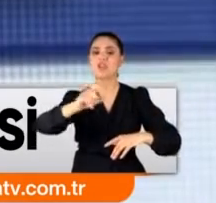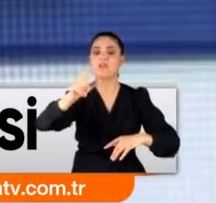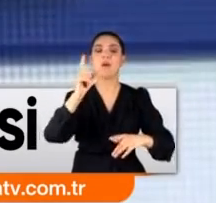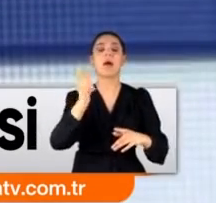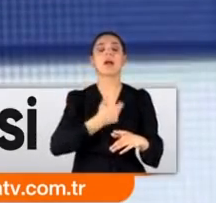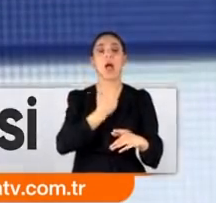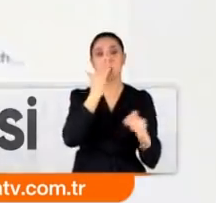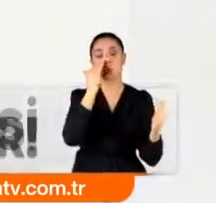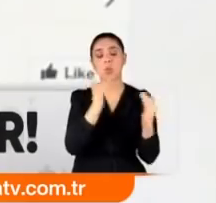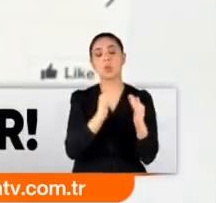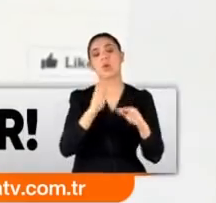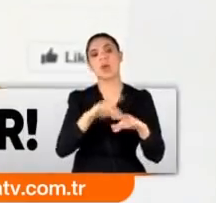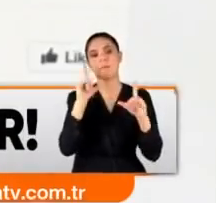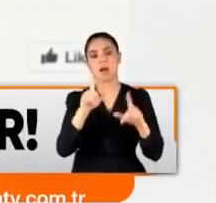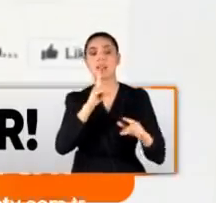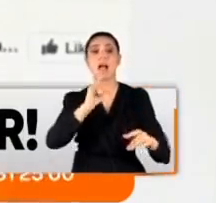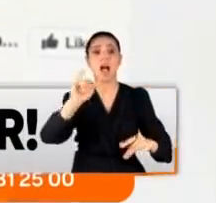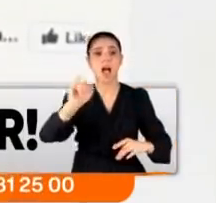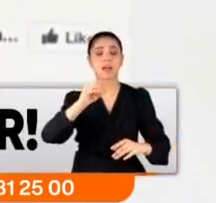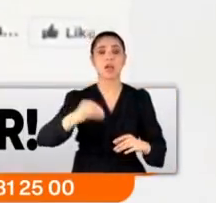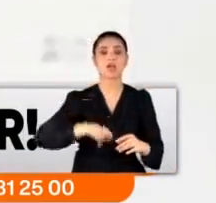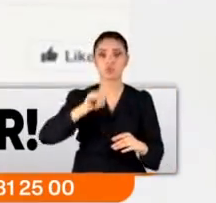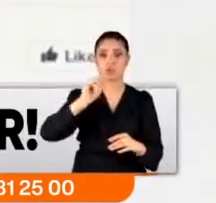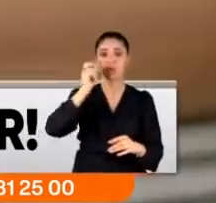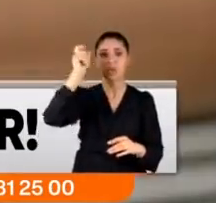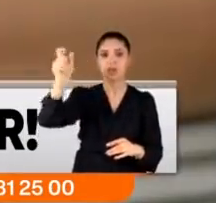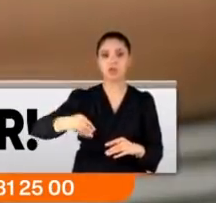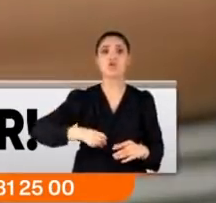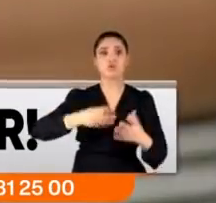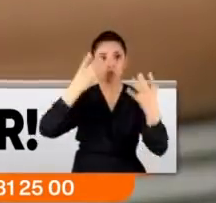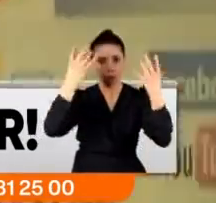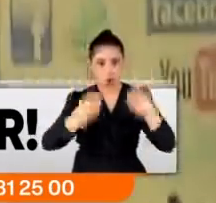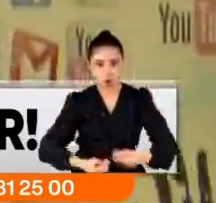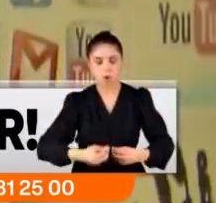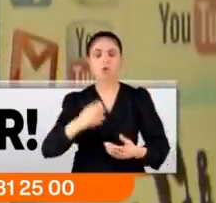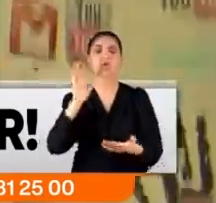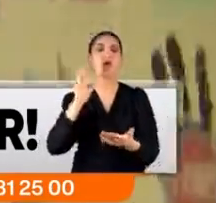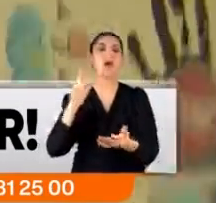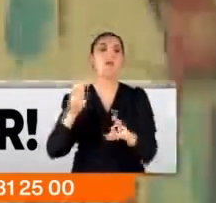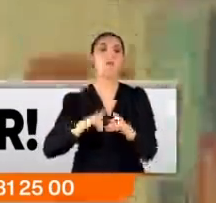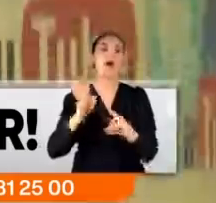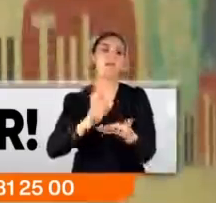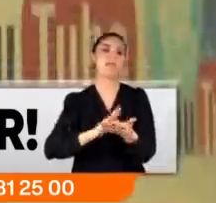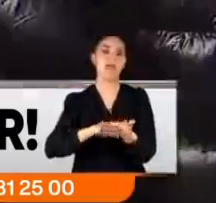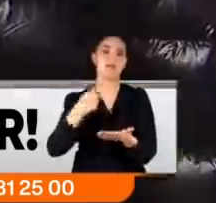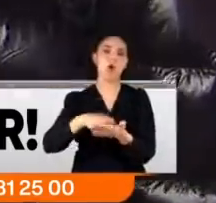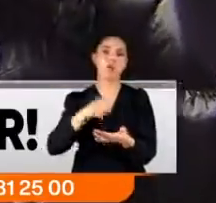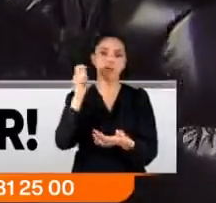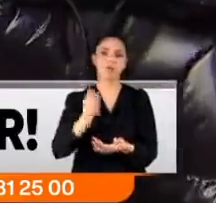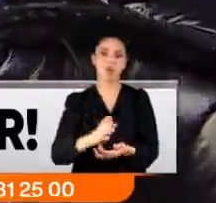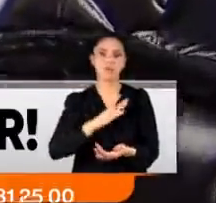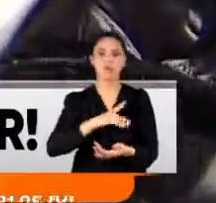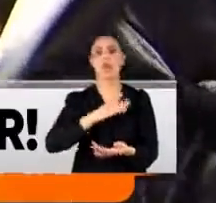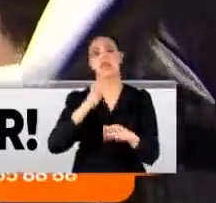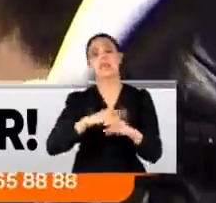Hukuki yollara başvurmak. Hakaretle suçlanan kişi suçlu bulunması halinde manevi tazminat ödemeye mahkum ediliyor. O zaman